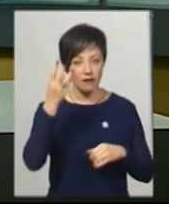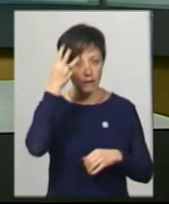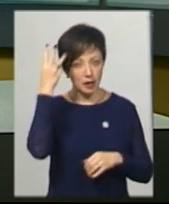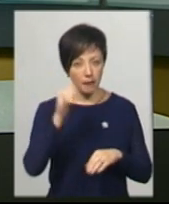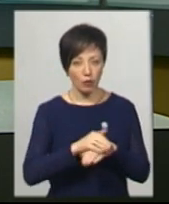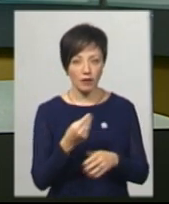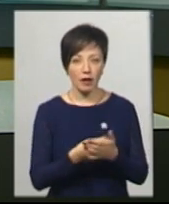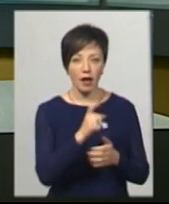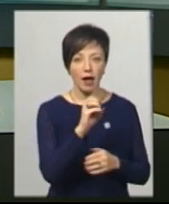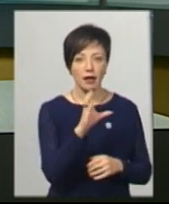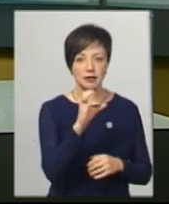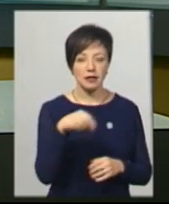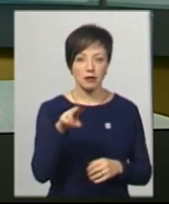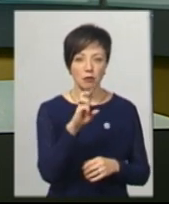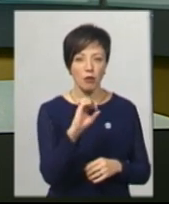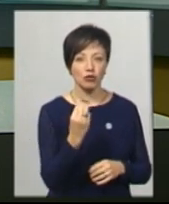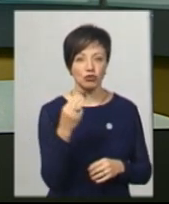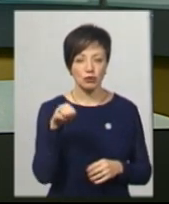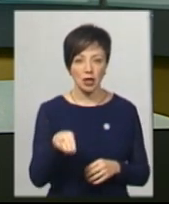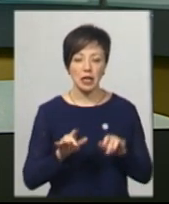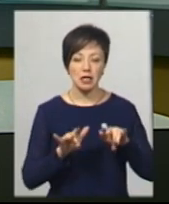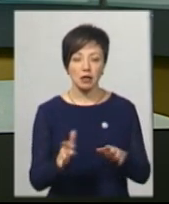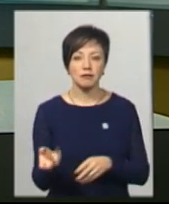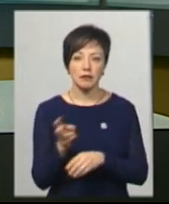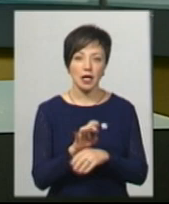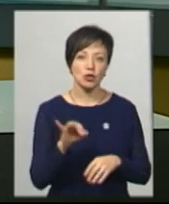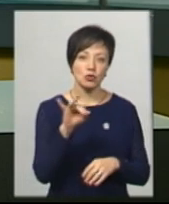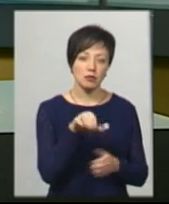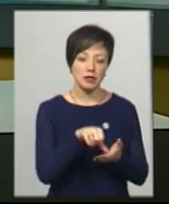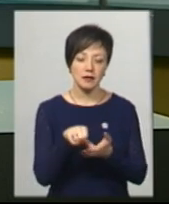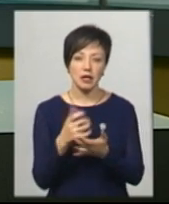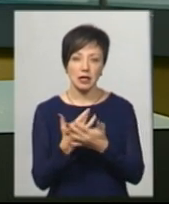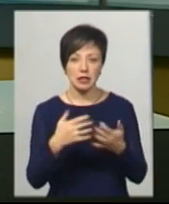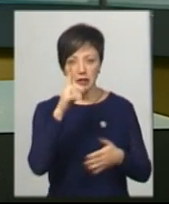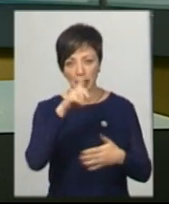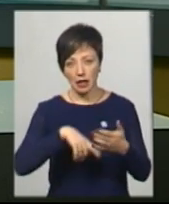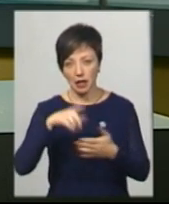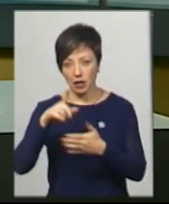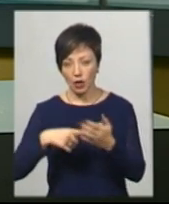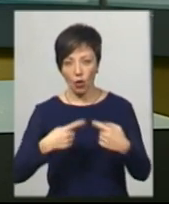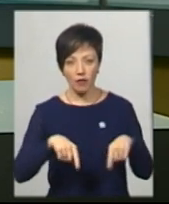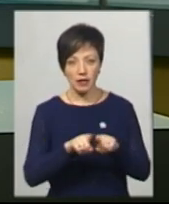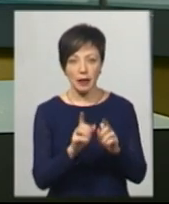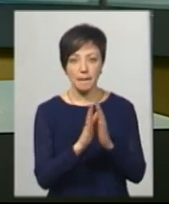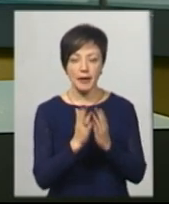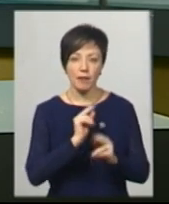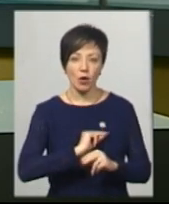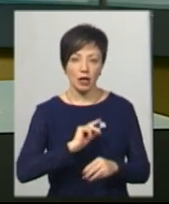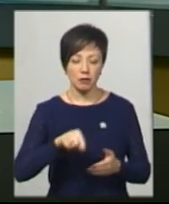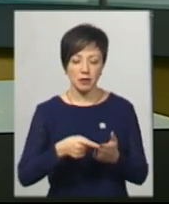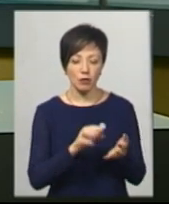благодійному фонті «Хесетбешт». На захід завітали історики, представники різних релігійних конфесій та бібліотекарів міста.